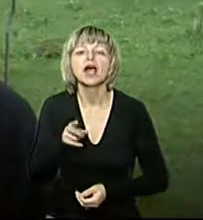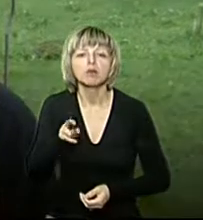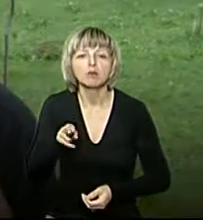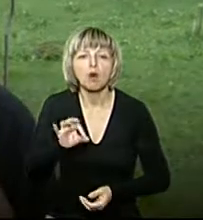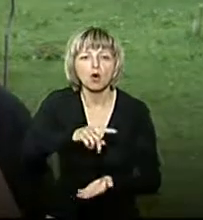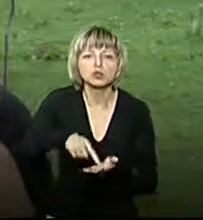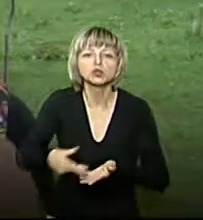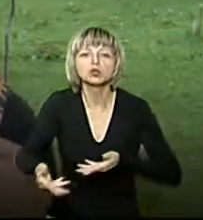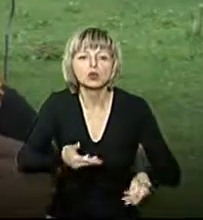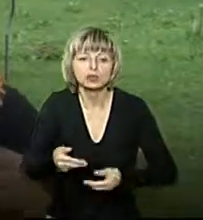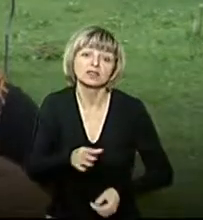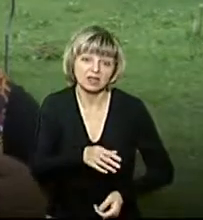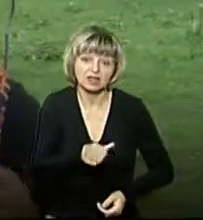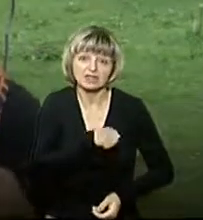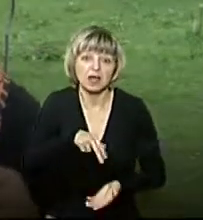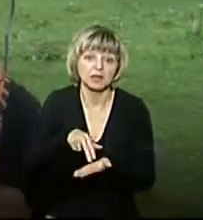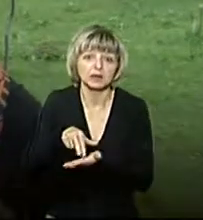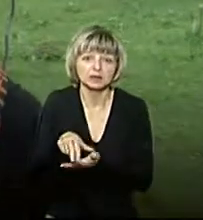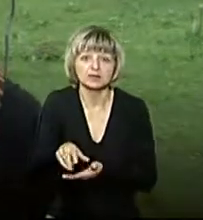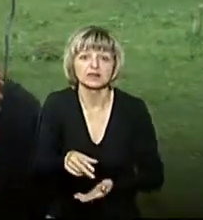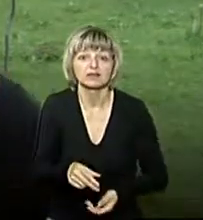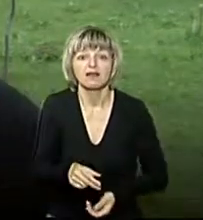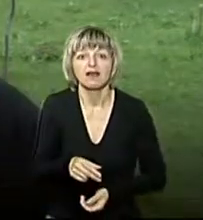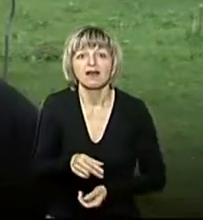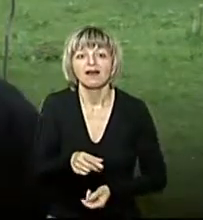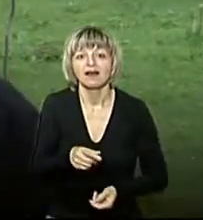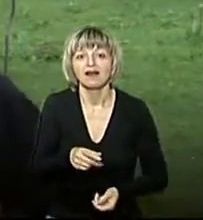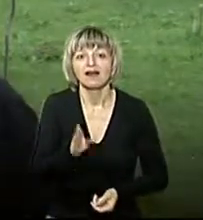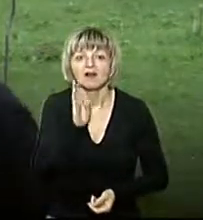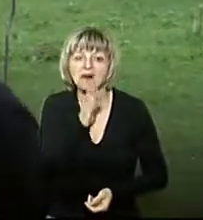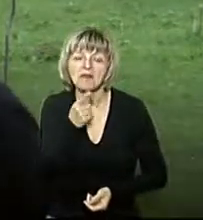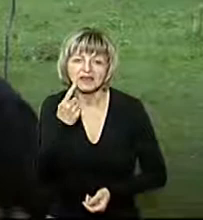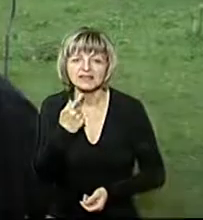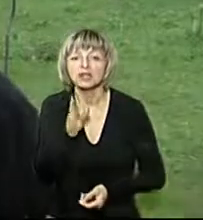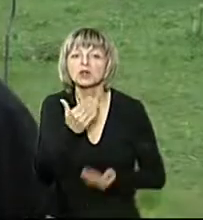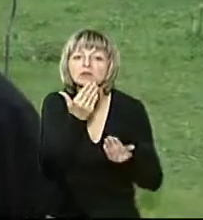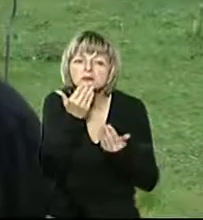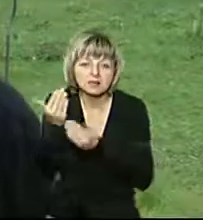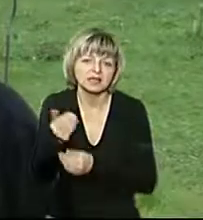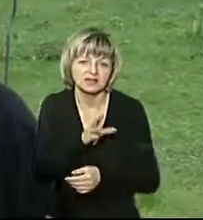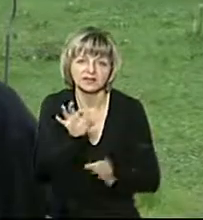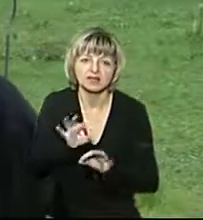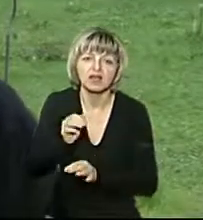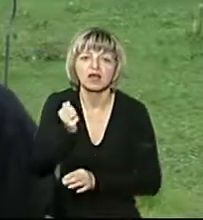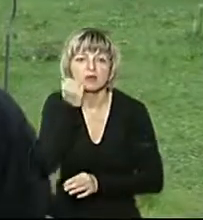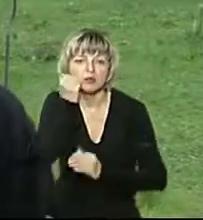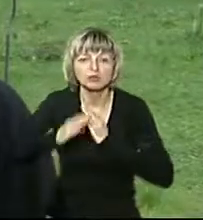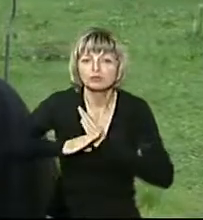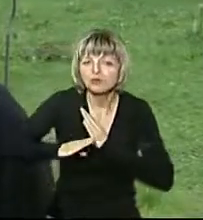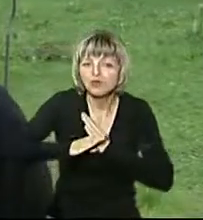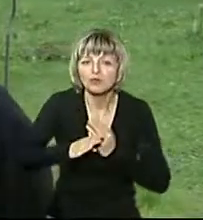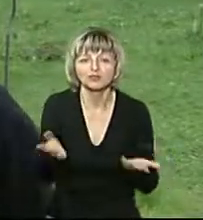мама російською мовою, кажучи, язик до Києва доведеть. Так що бабульки в допомогу і